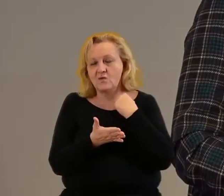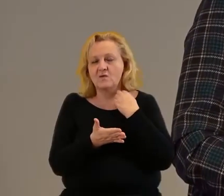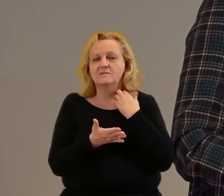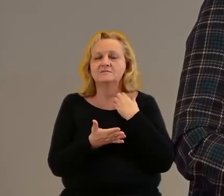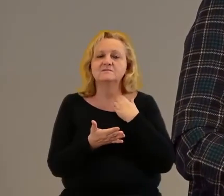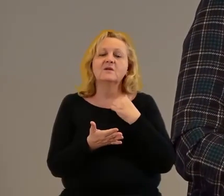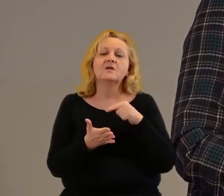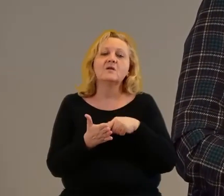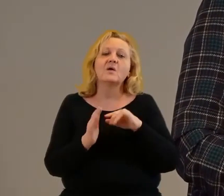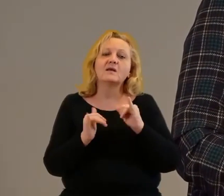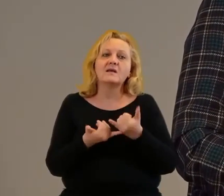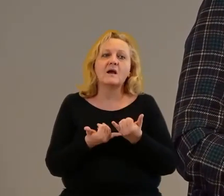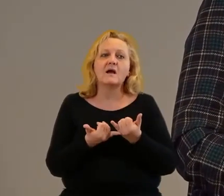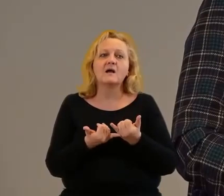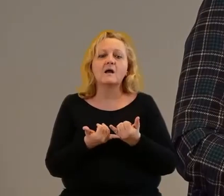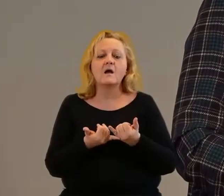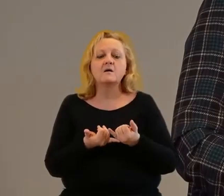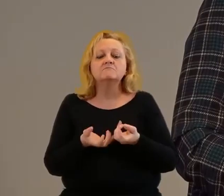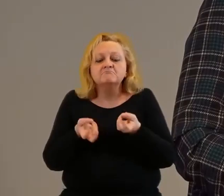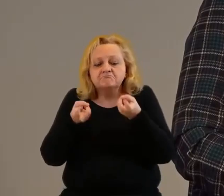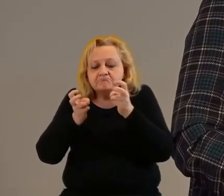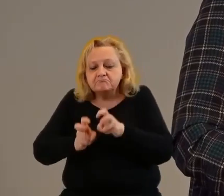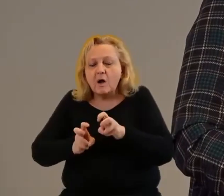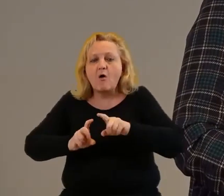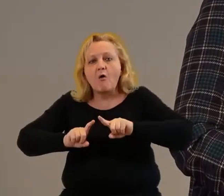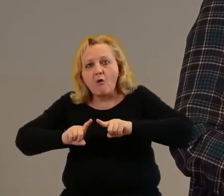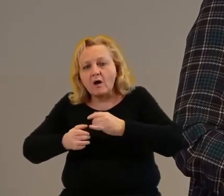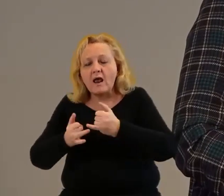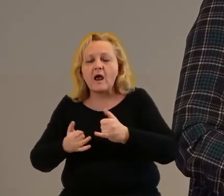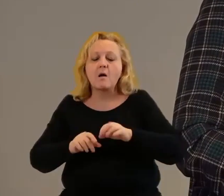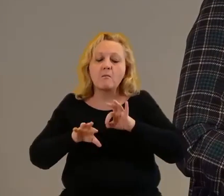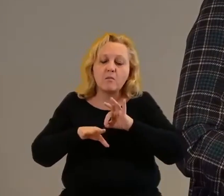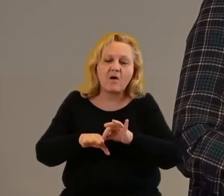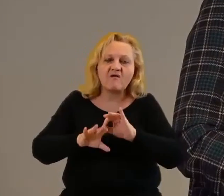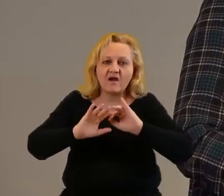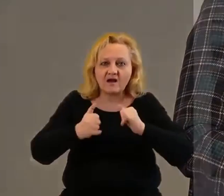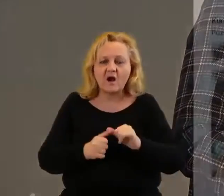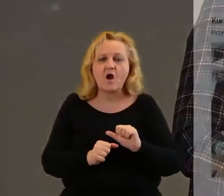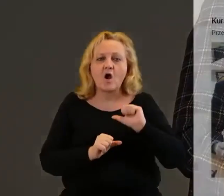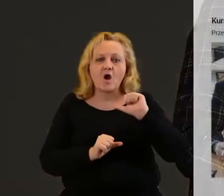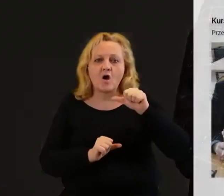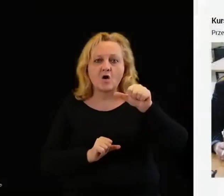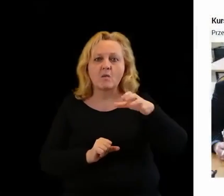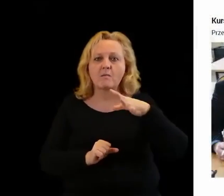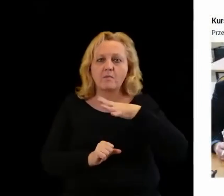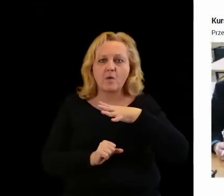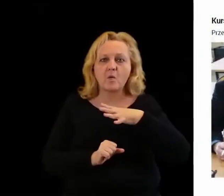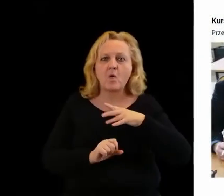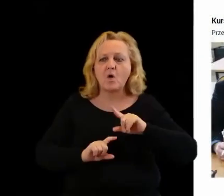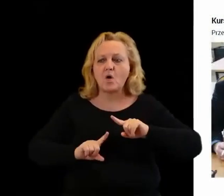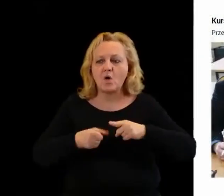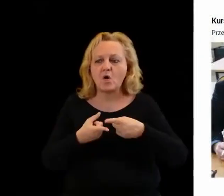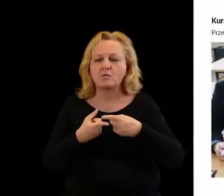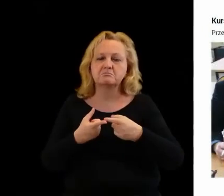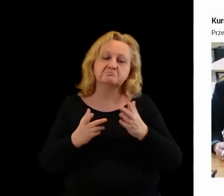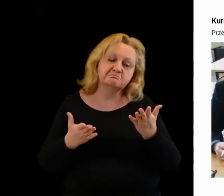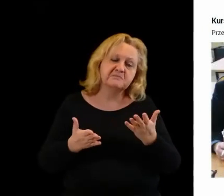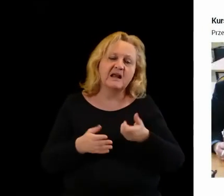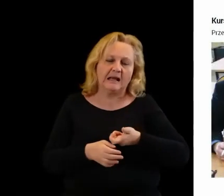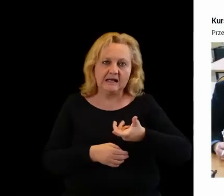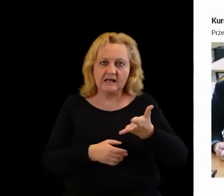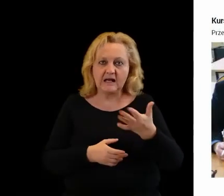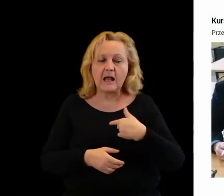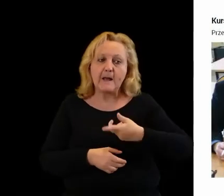jak zawiązywać organizacje, jak prowadzić. W każdym roku tych organizacji zawiązywało się przynajmniej kilka.